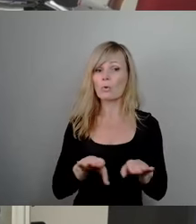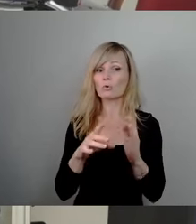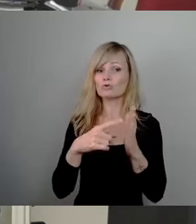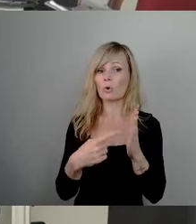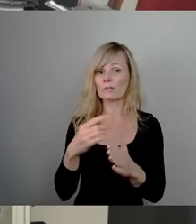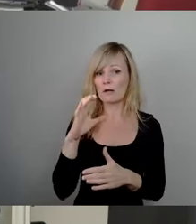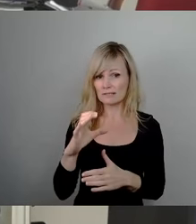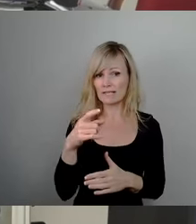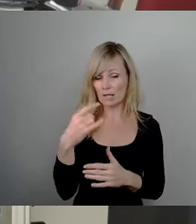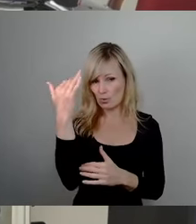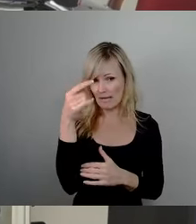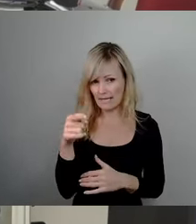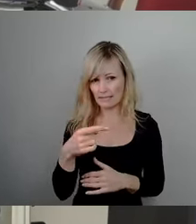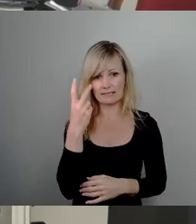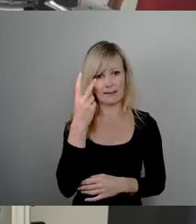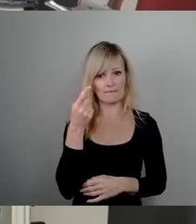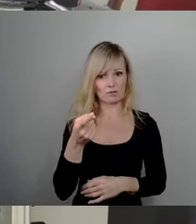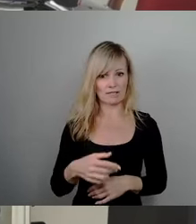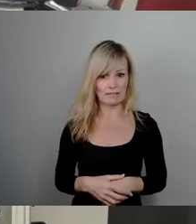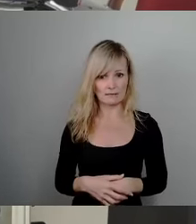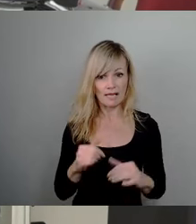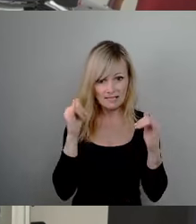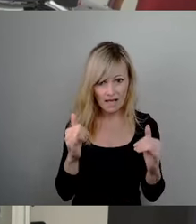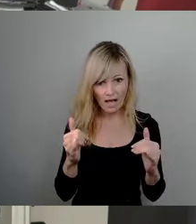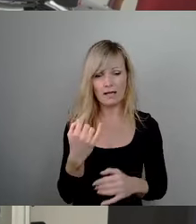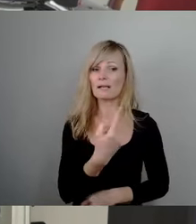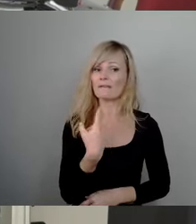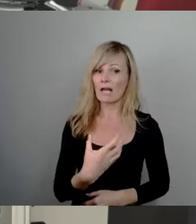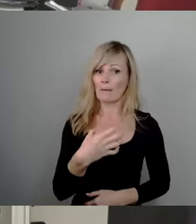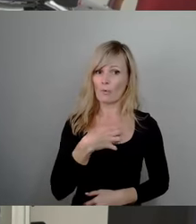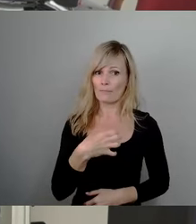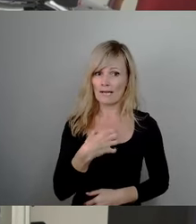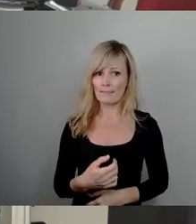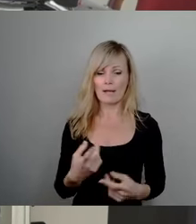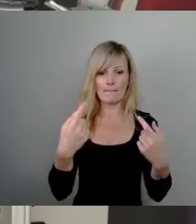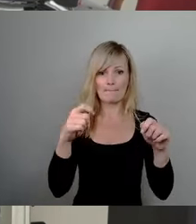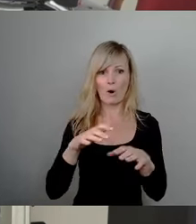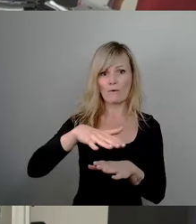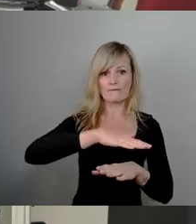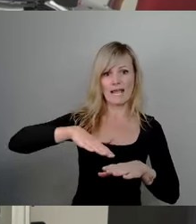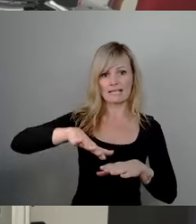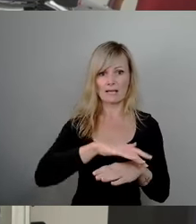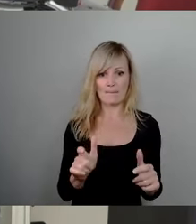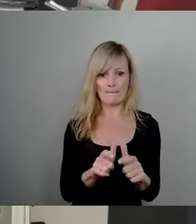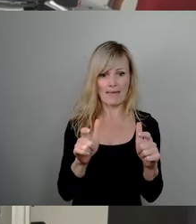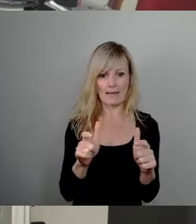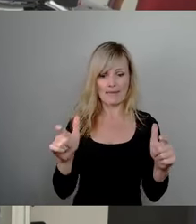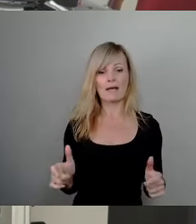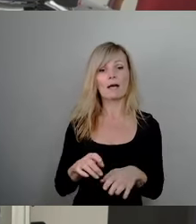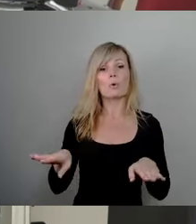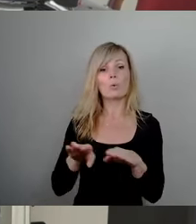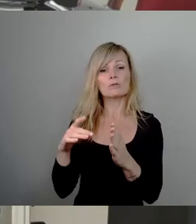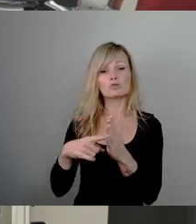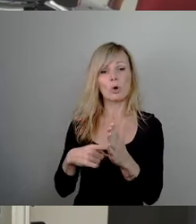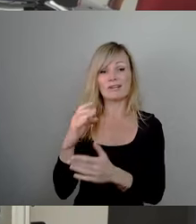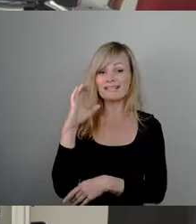Selbstverständlich. Wir haben hier ein Problem mit der Erschließung von Bauflächen. Und die Grundsteuer C kann sowohl eine